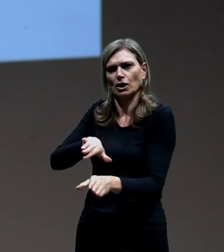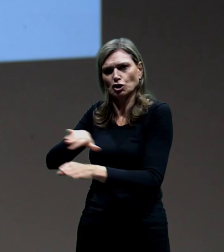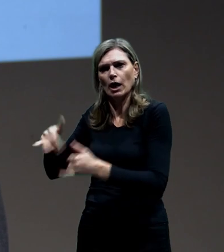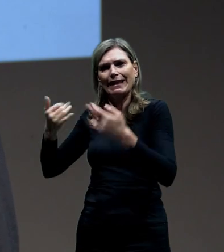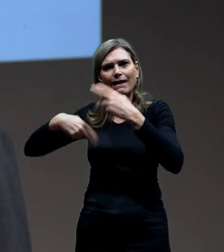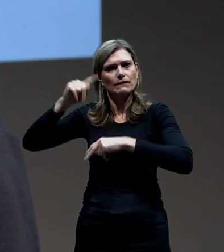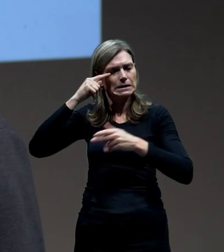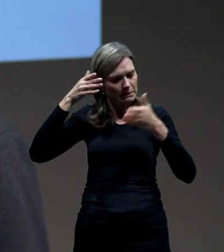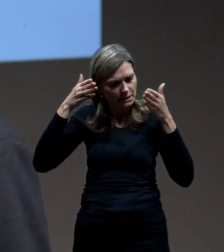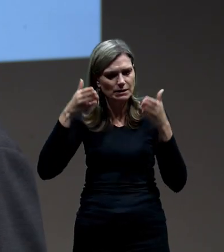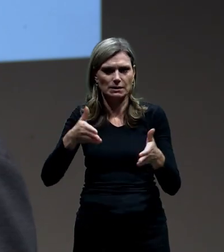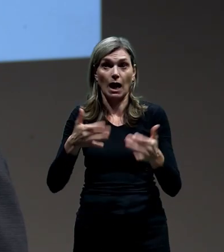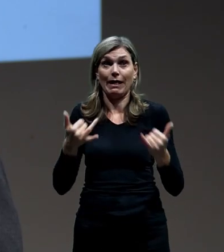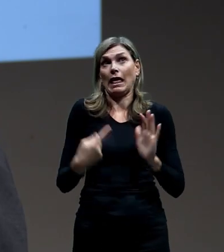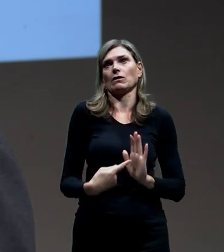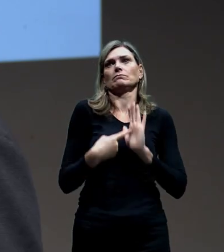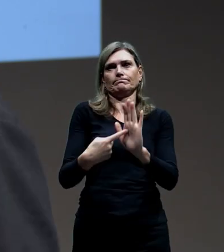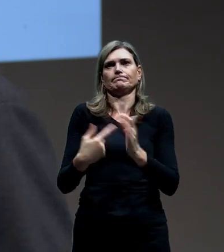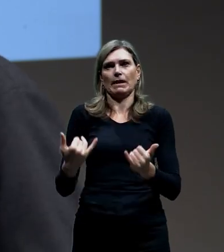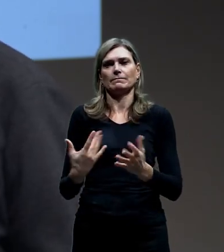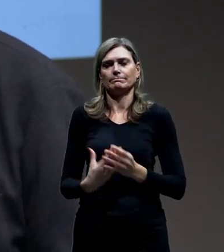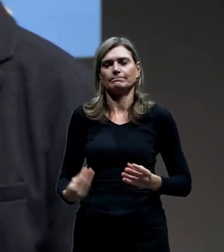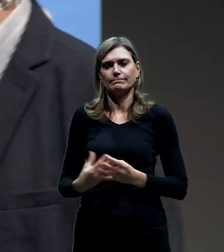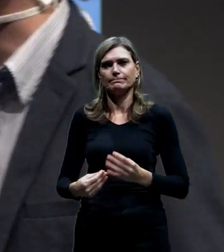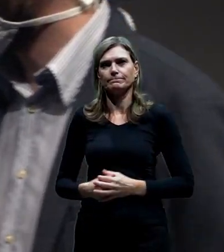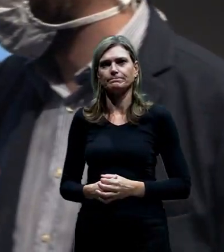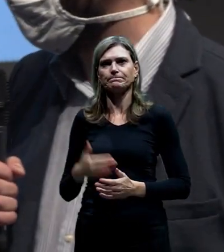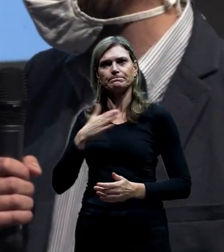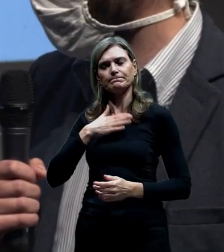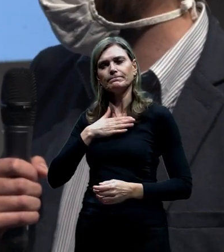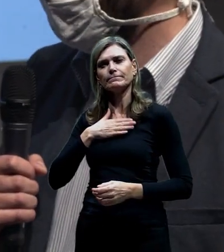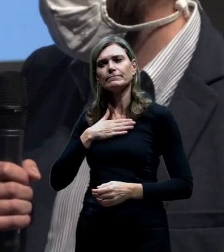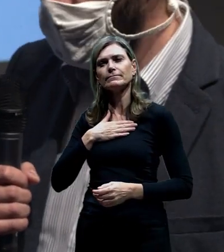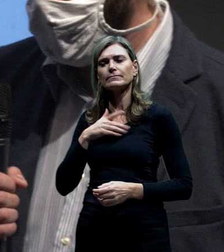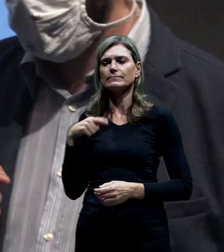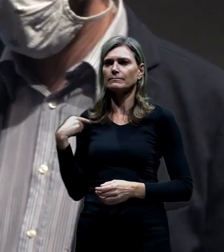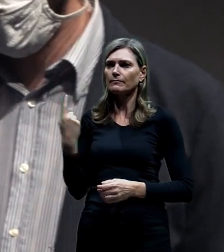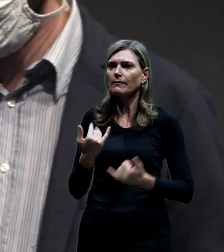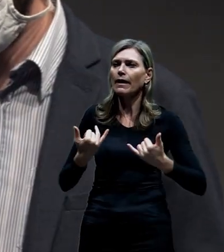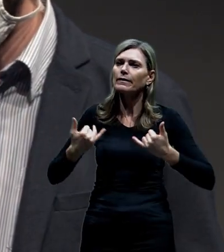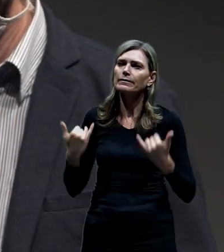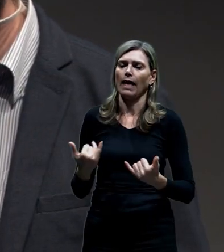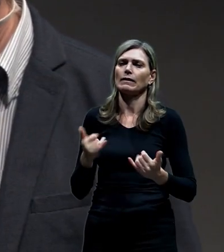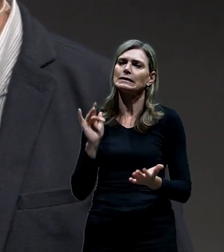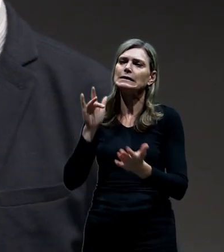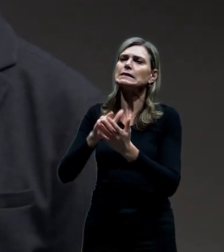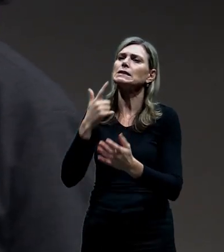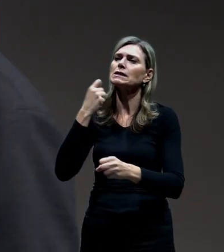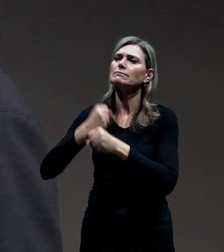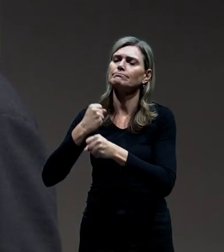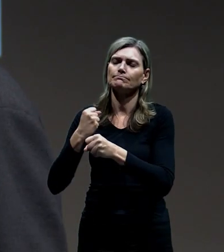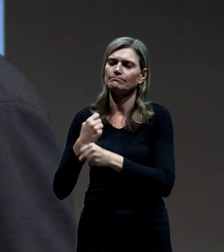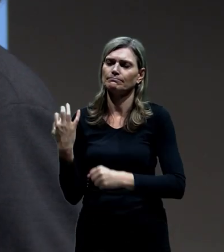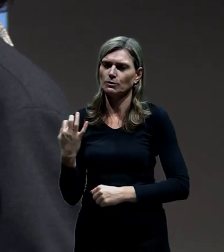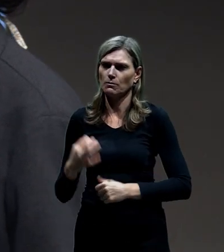představit nyní. Za nás, co nyní, na čom chceme pracovat. Jsou to